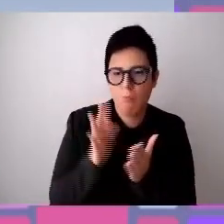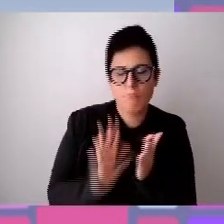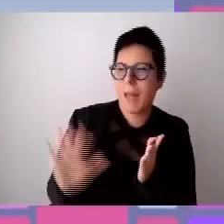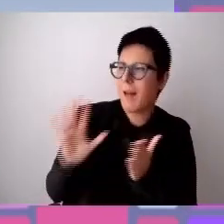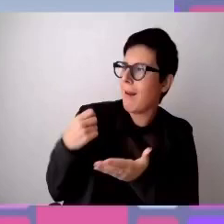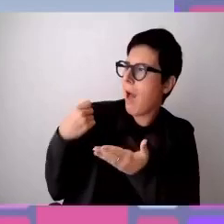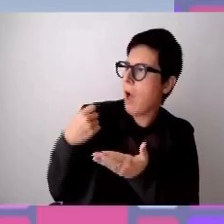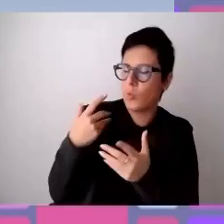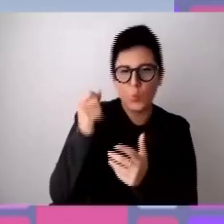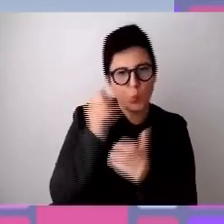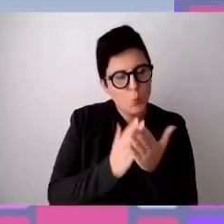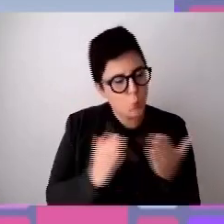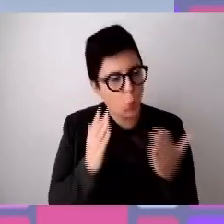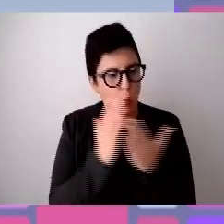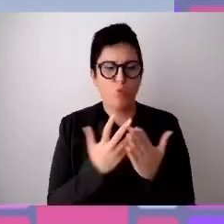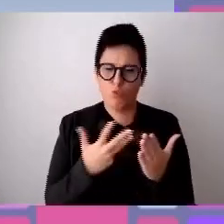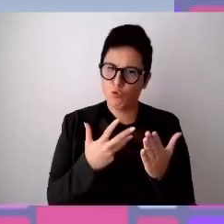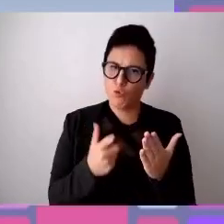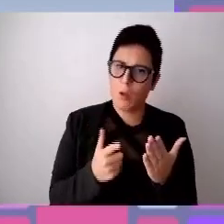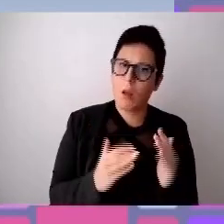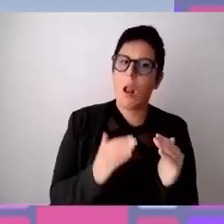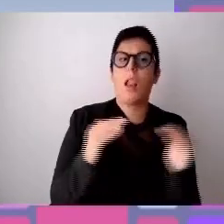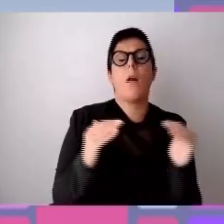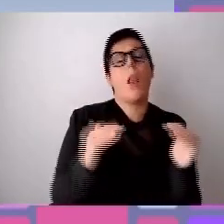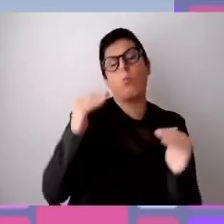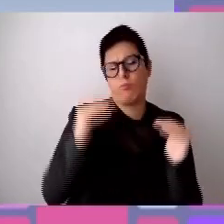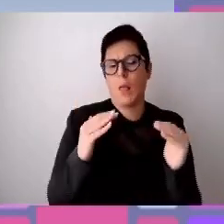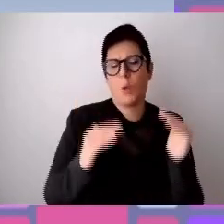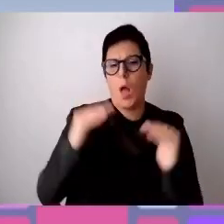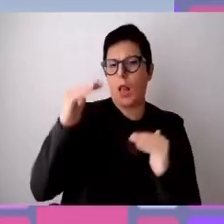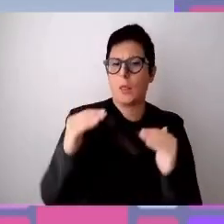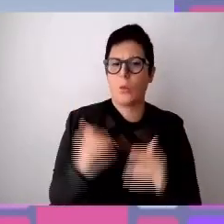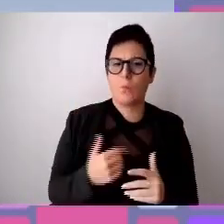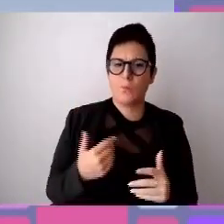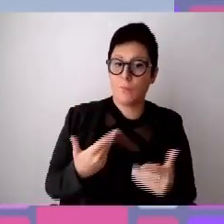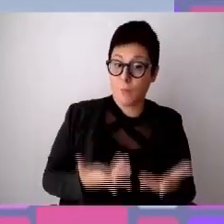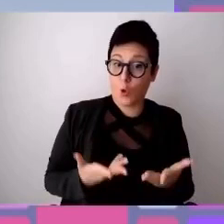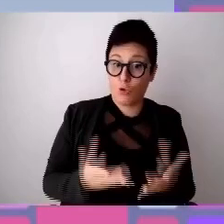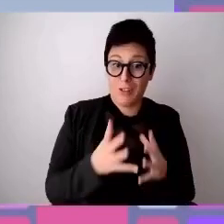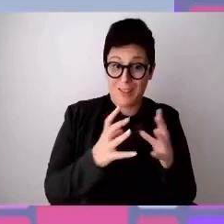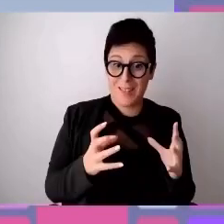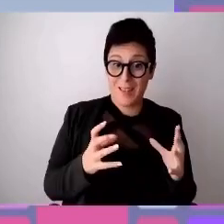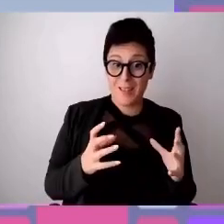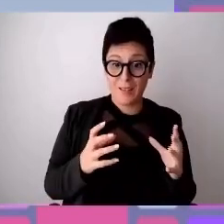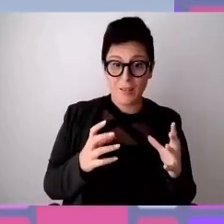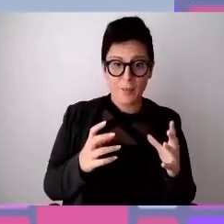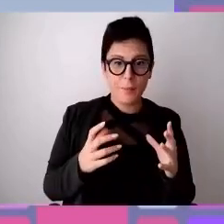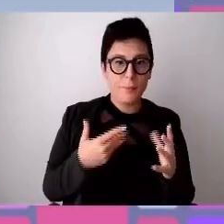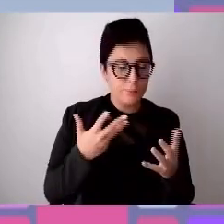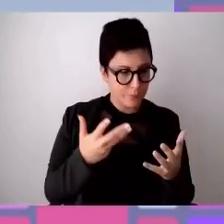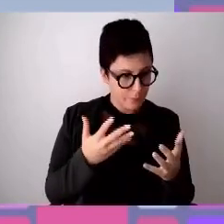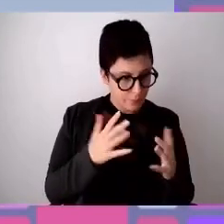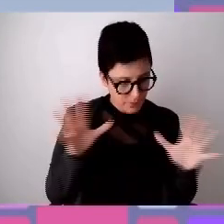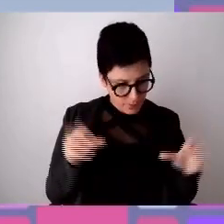di studi esperienziali di medio alto livello la tendenza oggi delle aziende è quella di agire dal